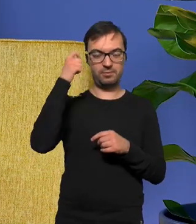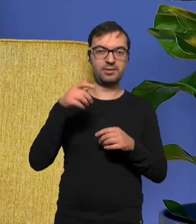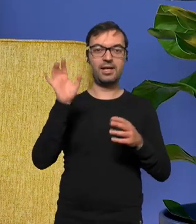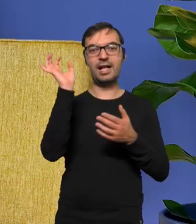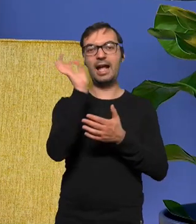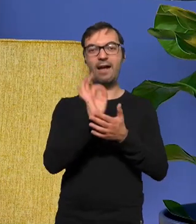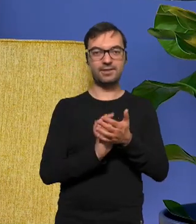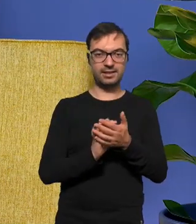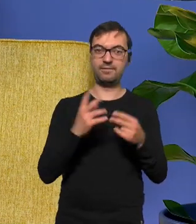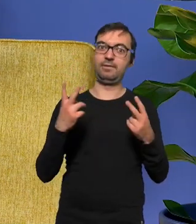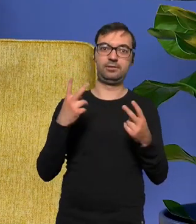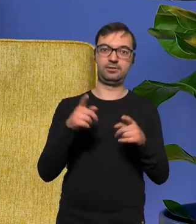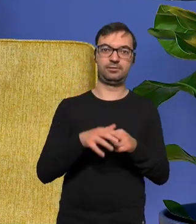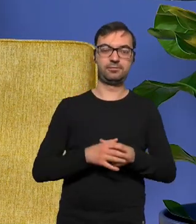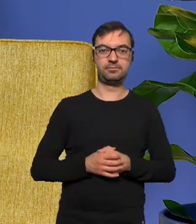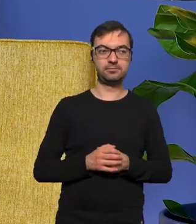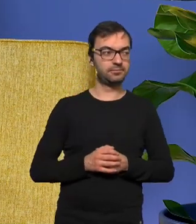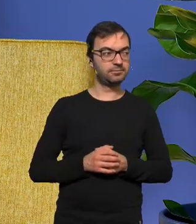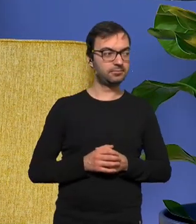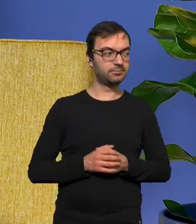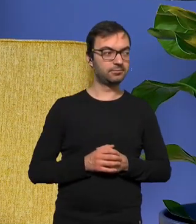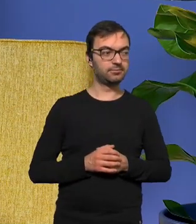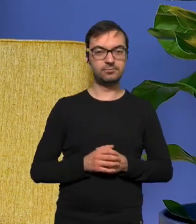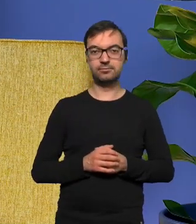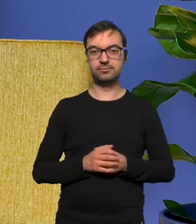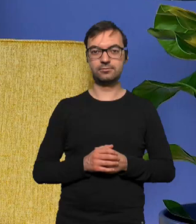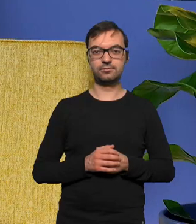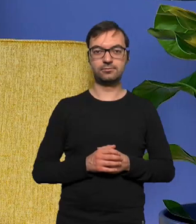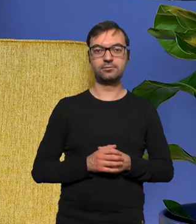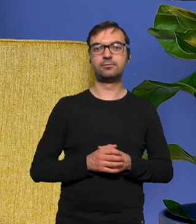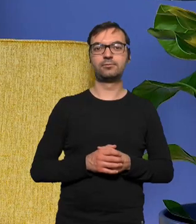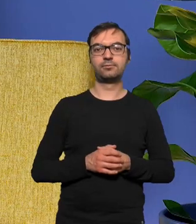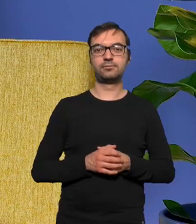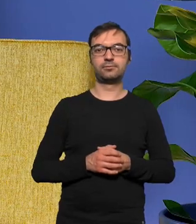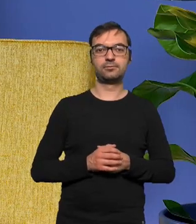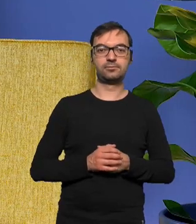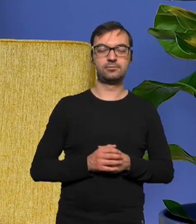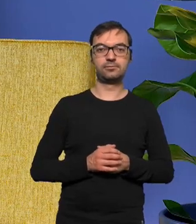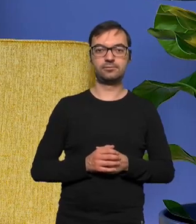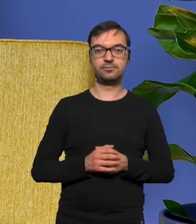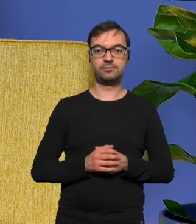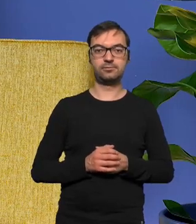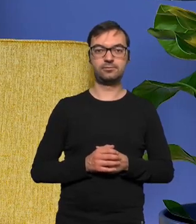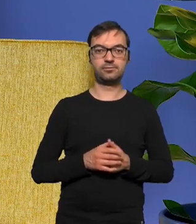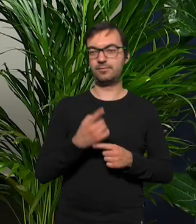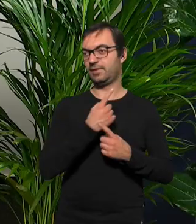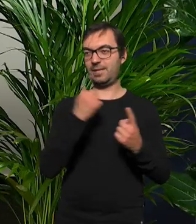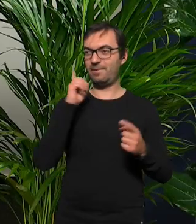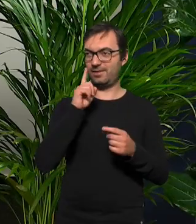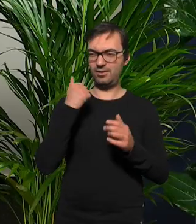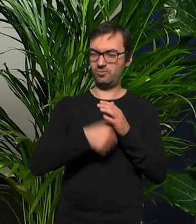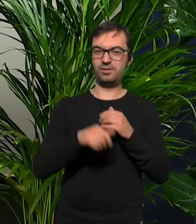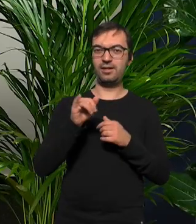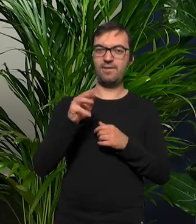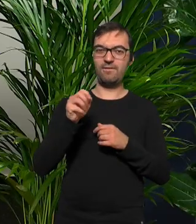graficznej tej płaszczyźnie no także wychodzi na to że wiesz że sami faceci poza